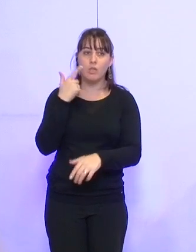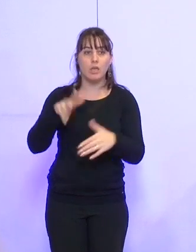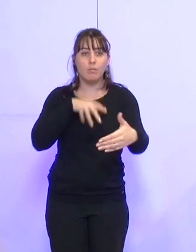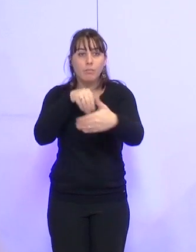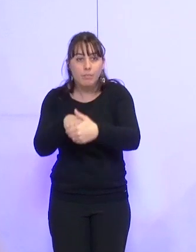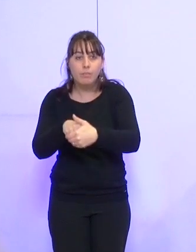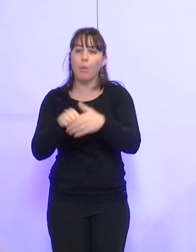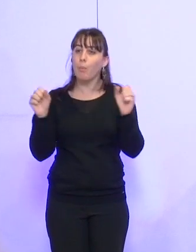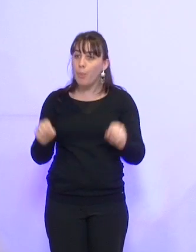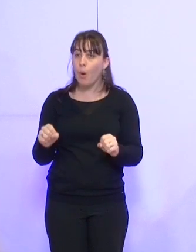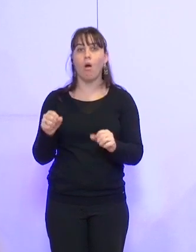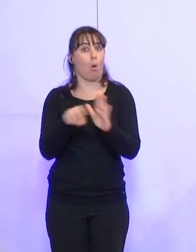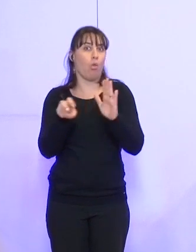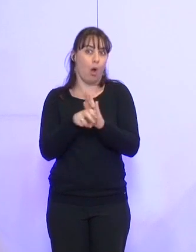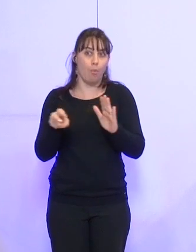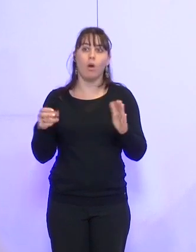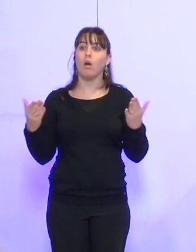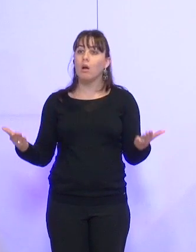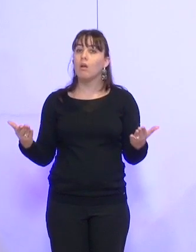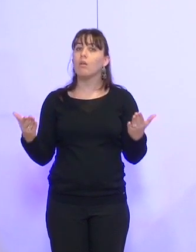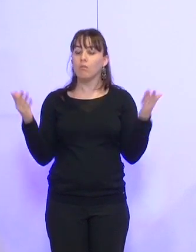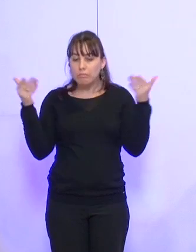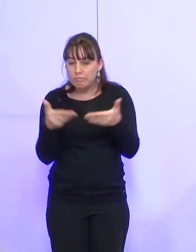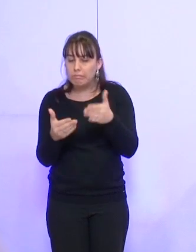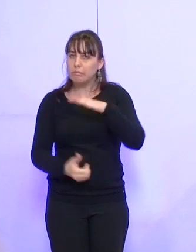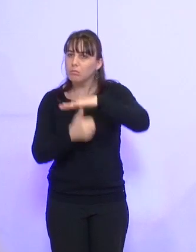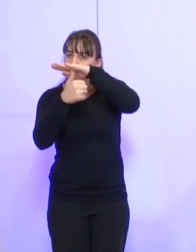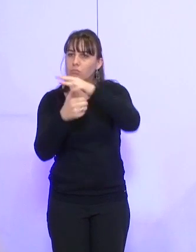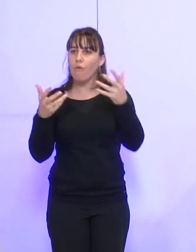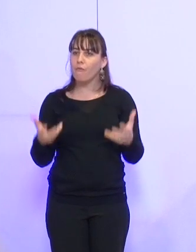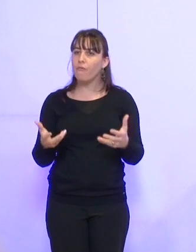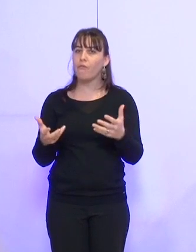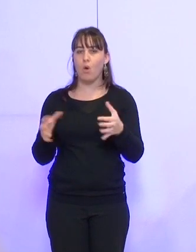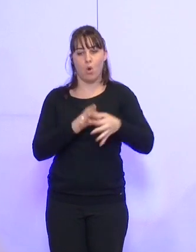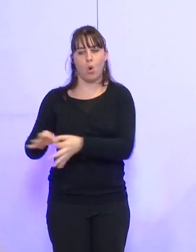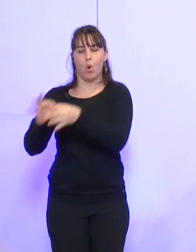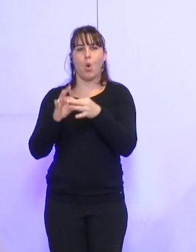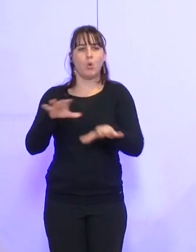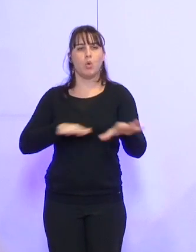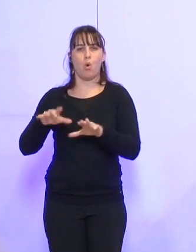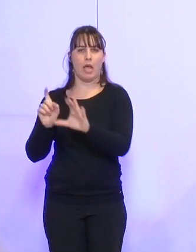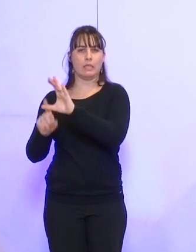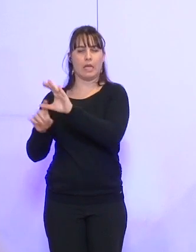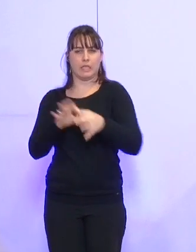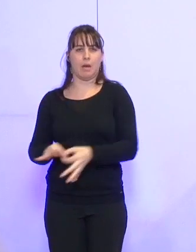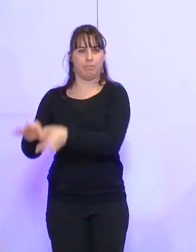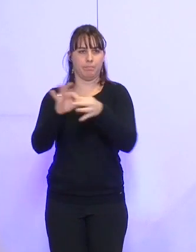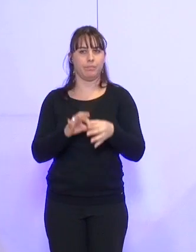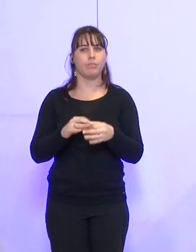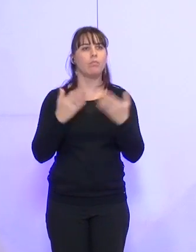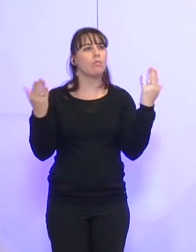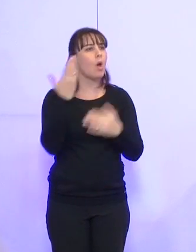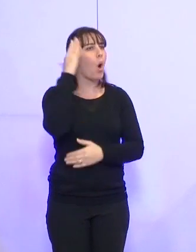Il y a là une tradition de la ville de Grenoble, dans sa fonction de centralité, de soutenir les unions locales. Y a-t-il